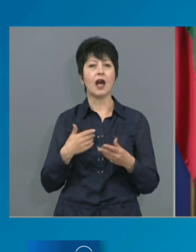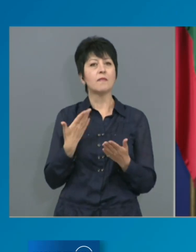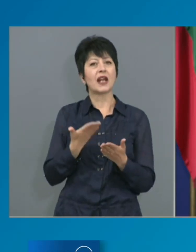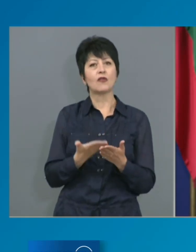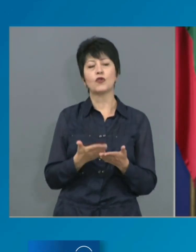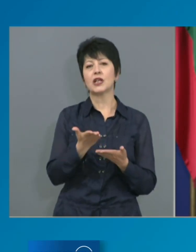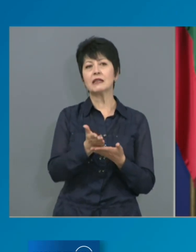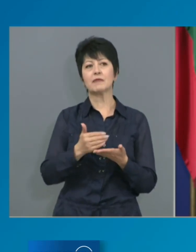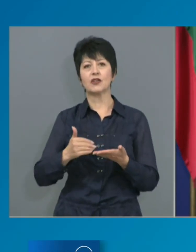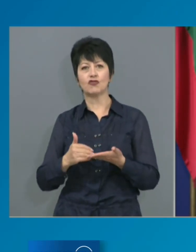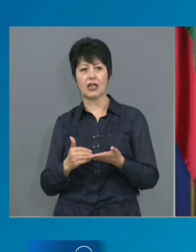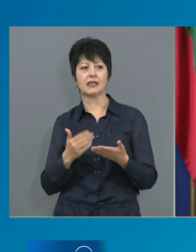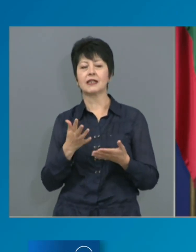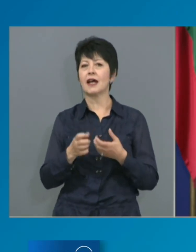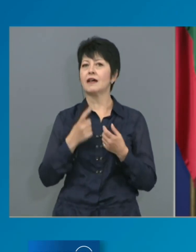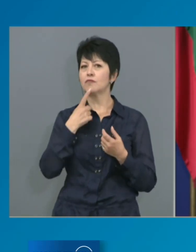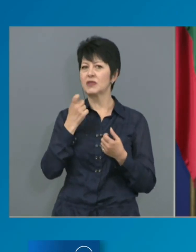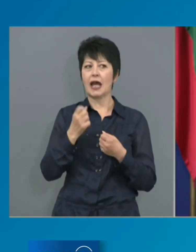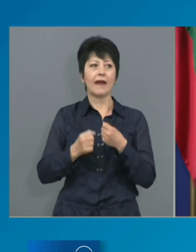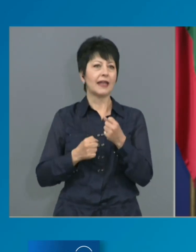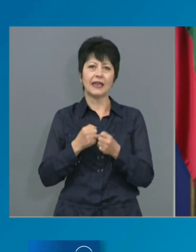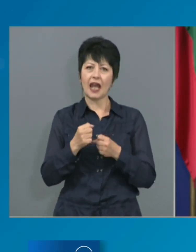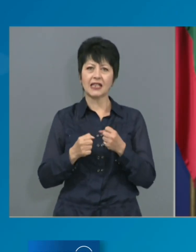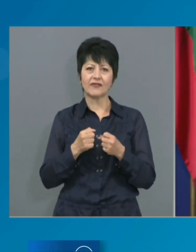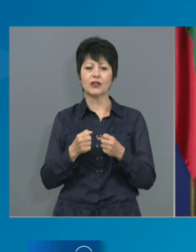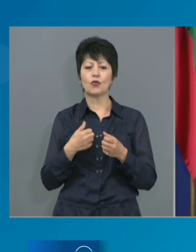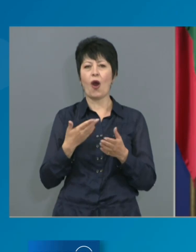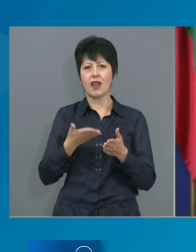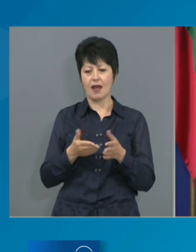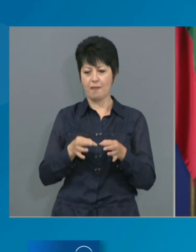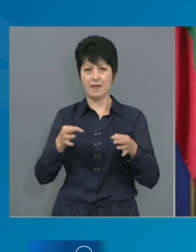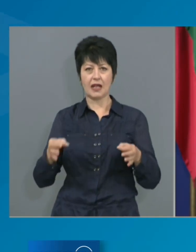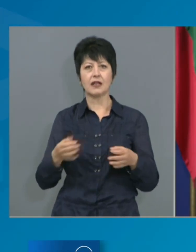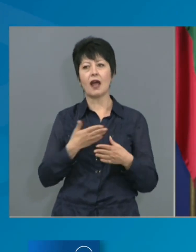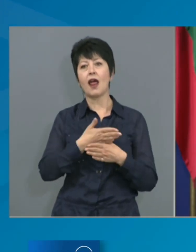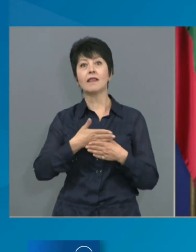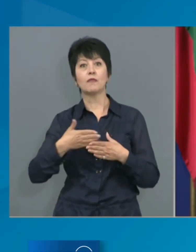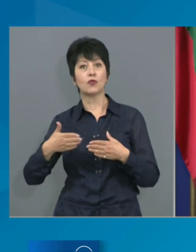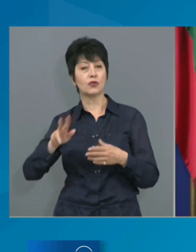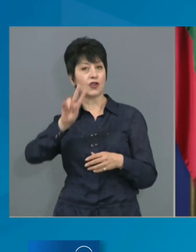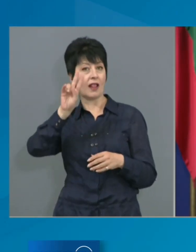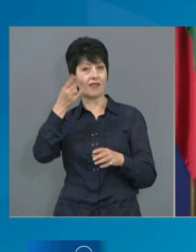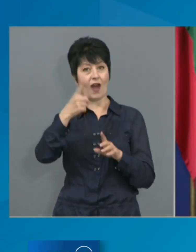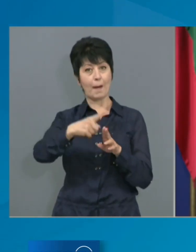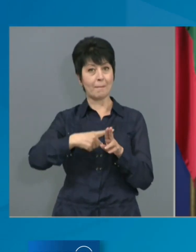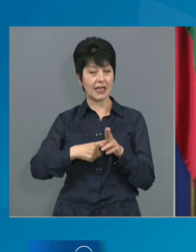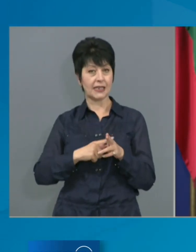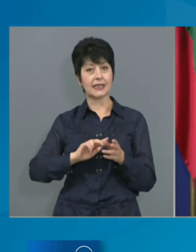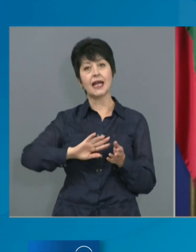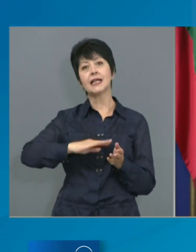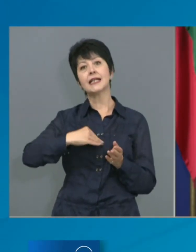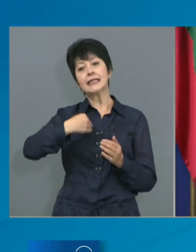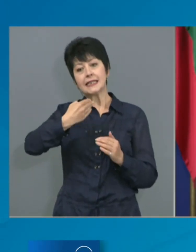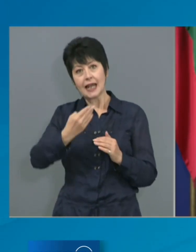действието на тях да продължи и два месеца след изтичане на извареното положение.